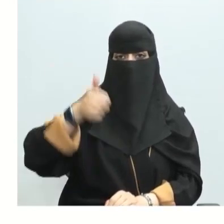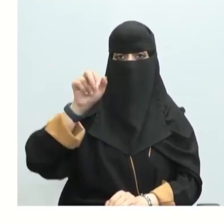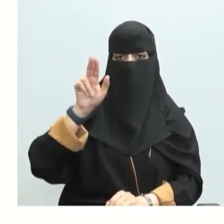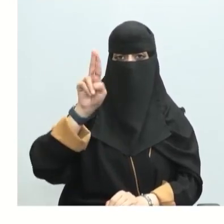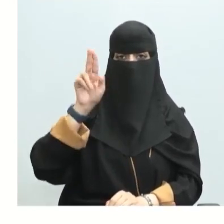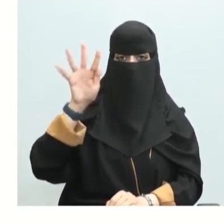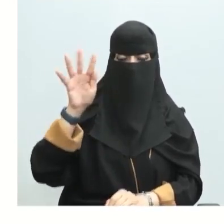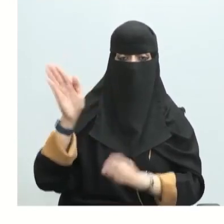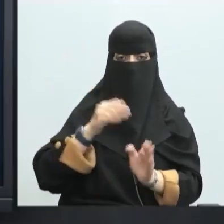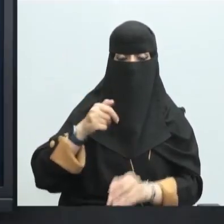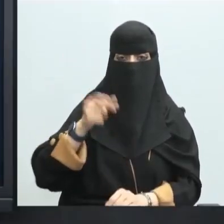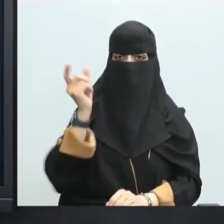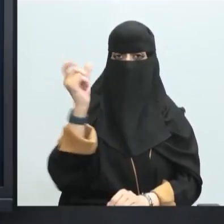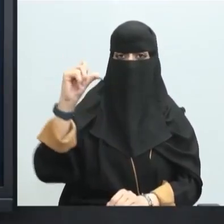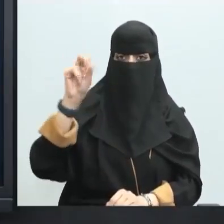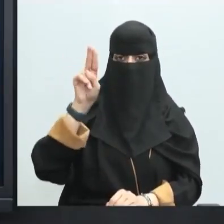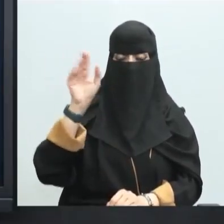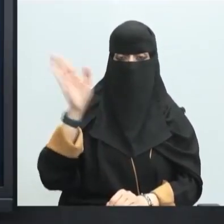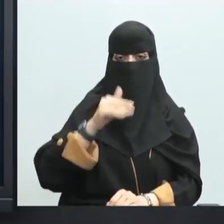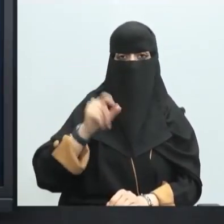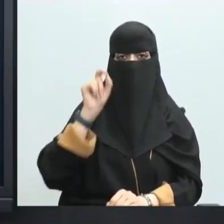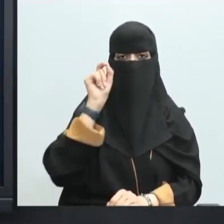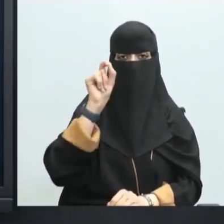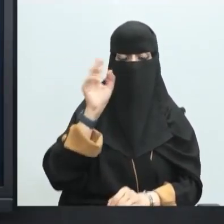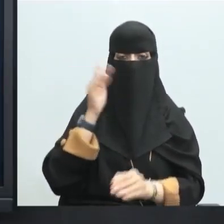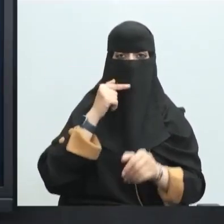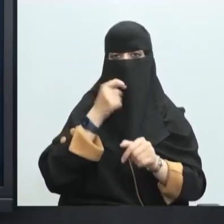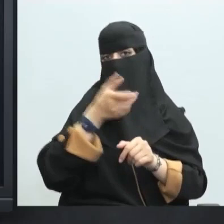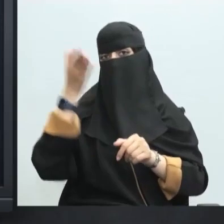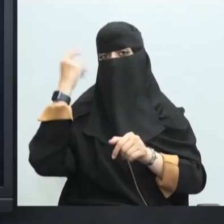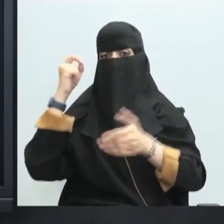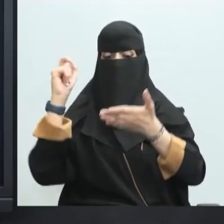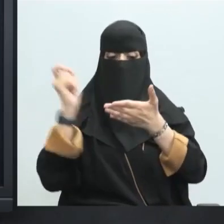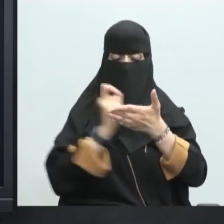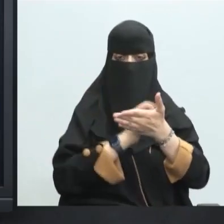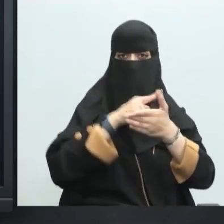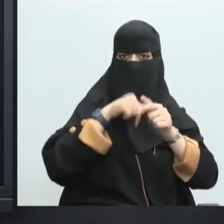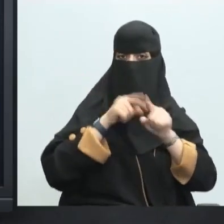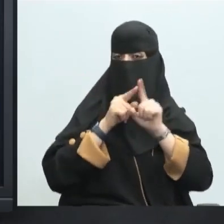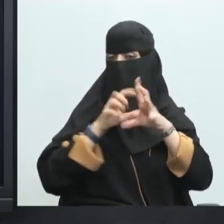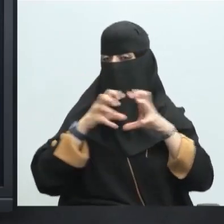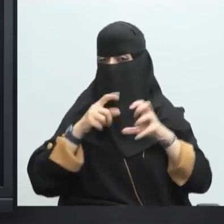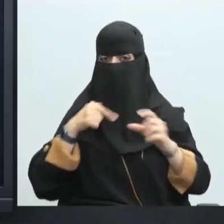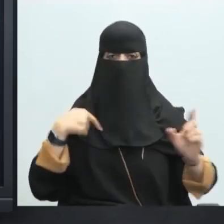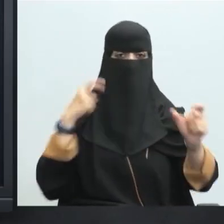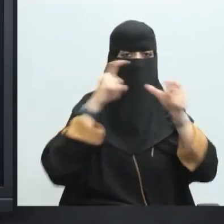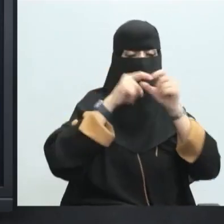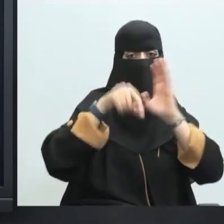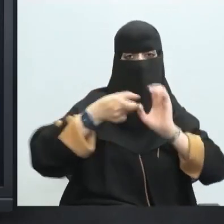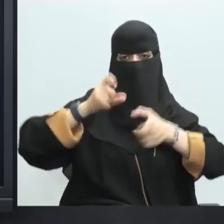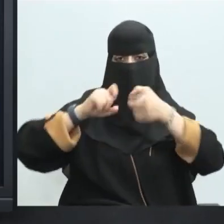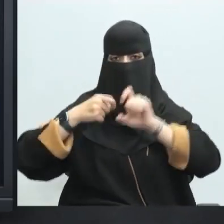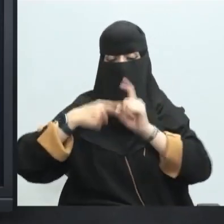قم بجمع الدلتا إتش التي خذناها سابقا وأكتب كل واحدة ماذا تعني حتى تصل إلى حرارة التكوين